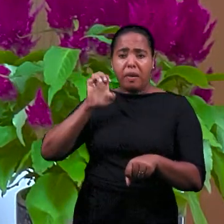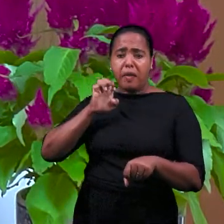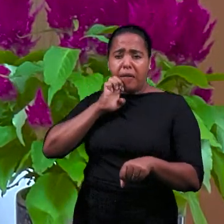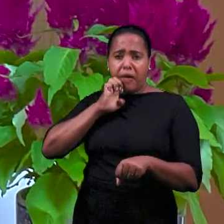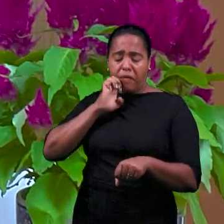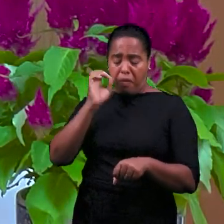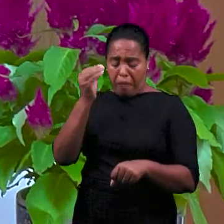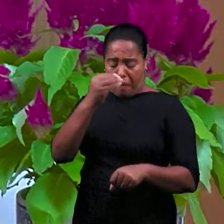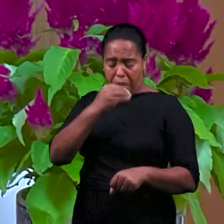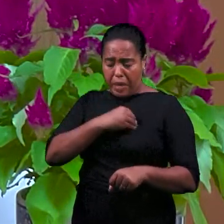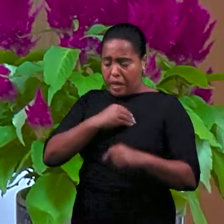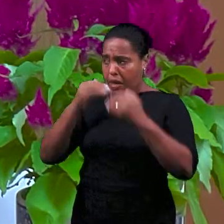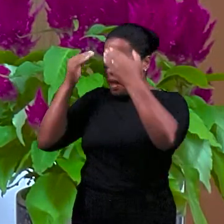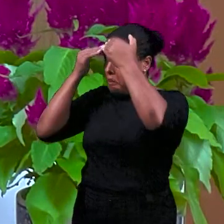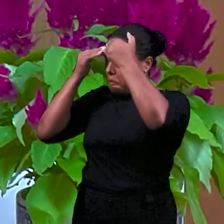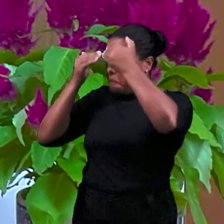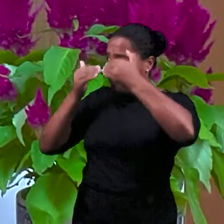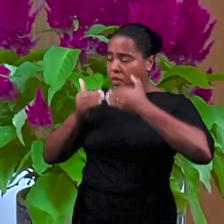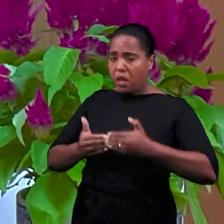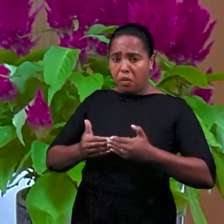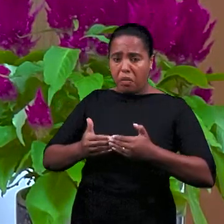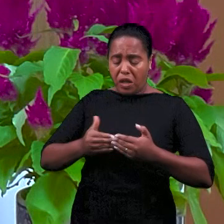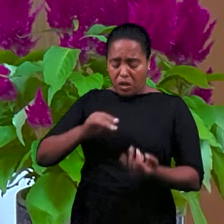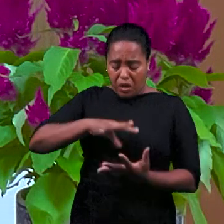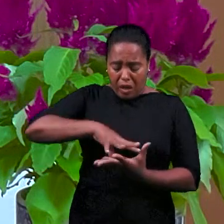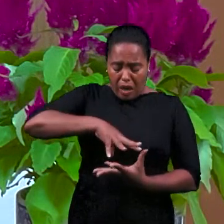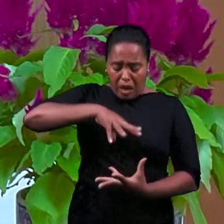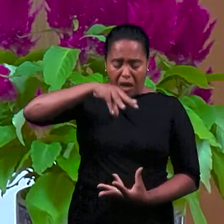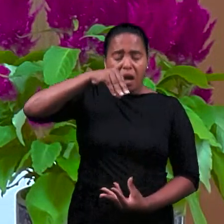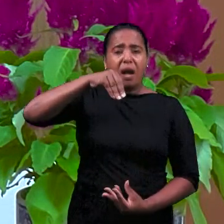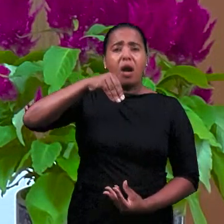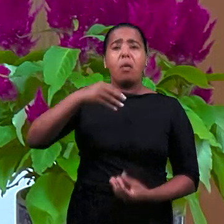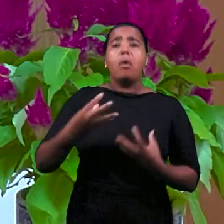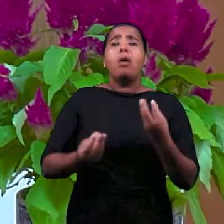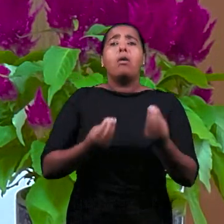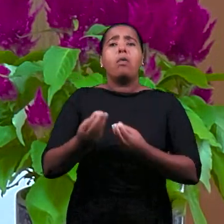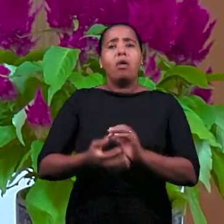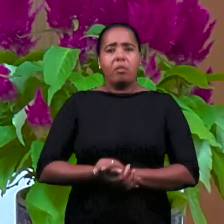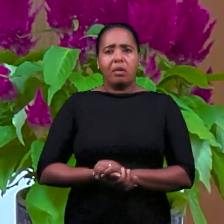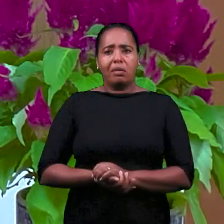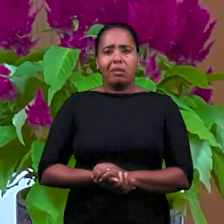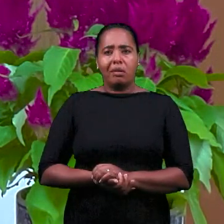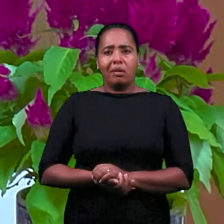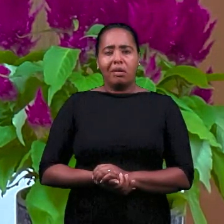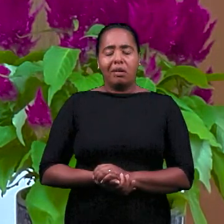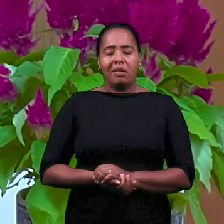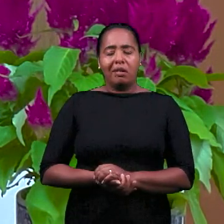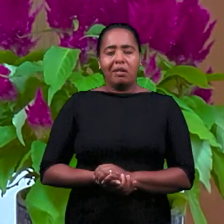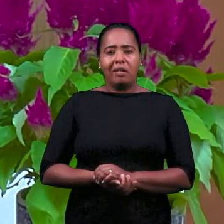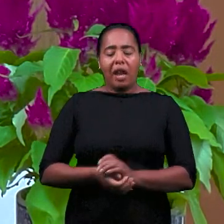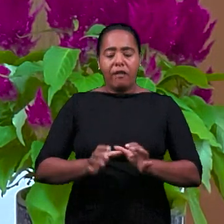бунт. Душа их стала под